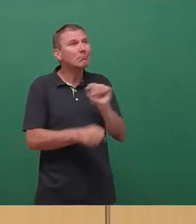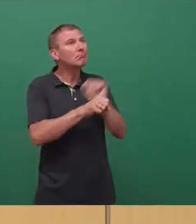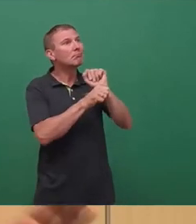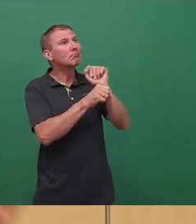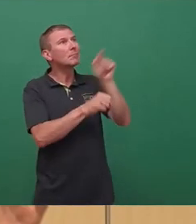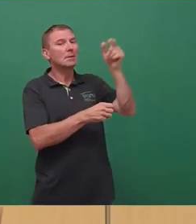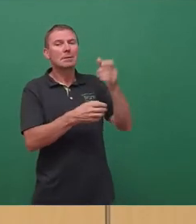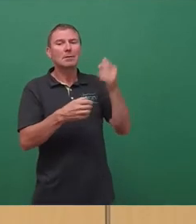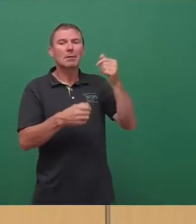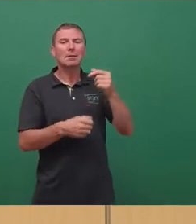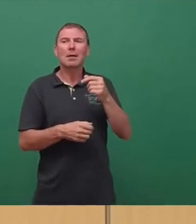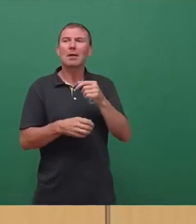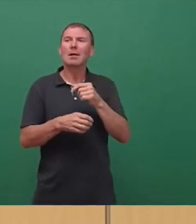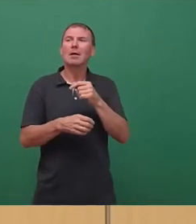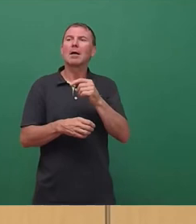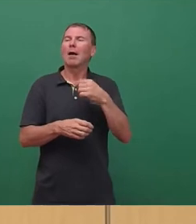wackere Wirts versaut.